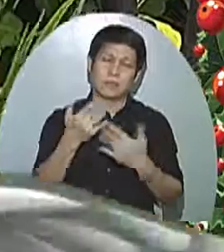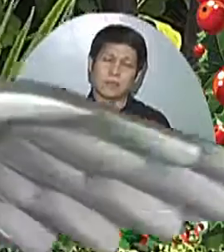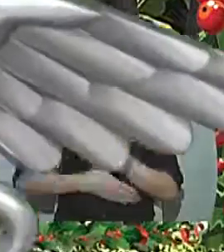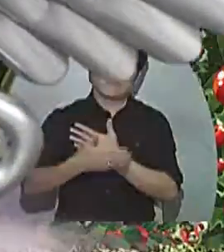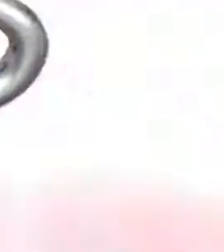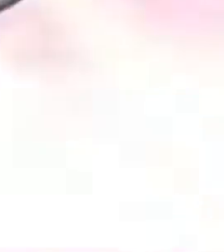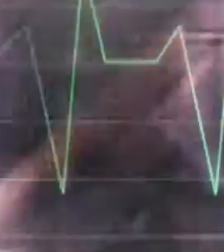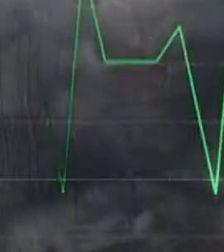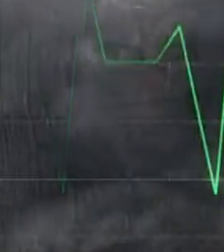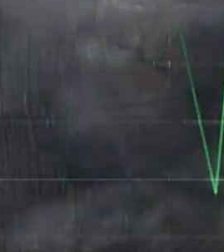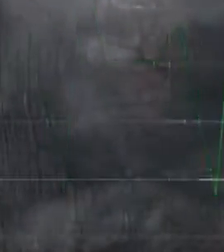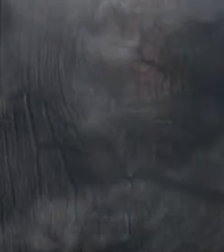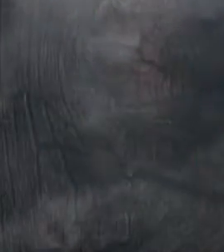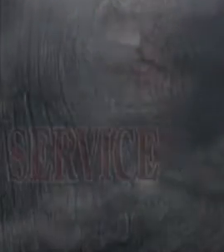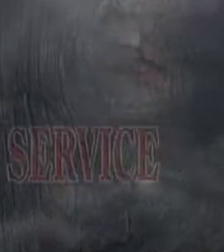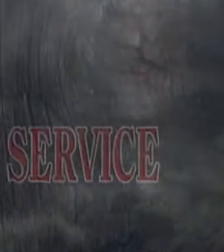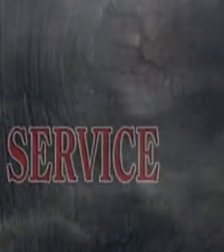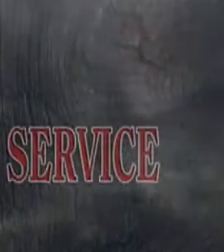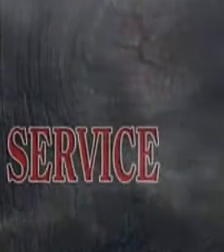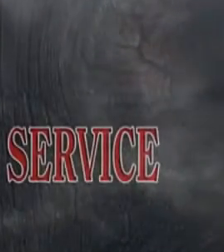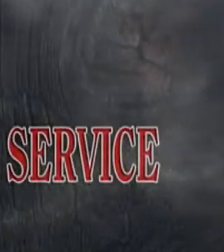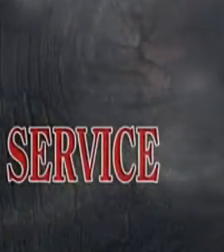kababayan. Thank you.